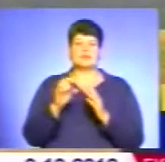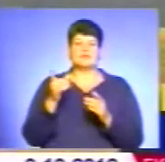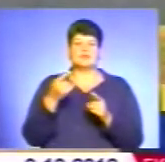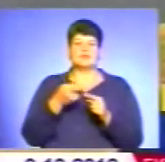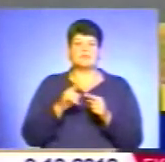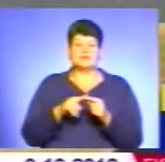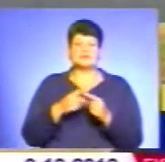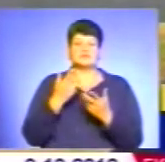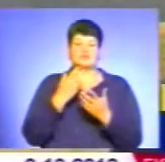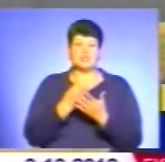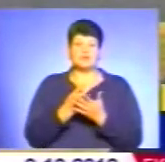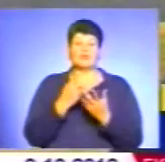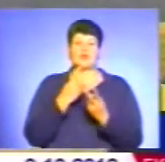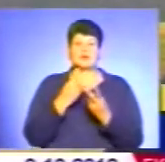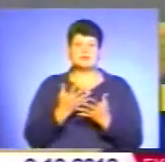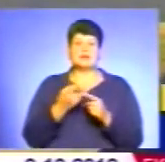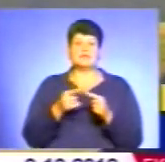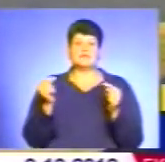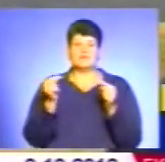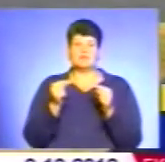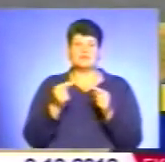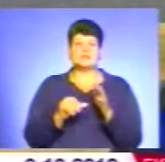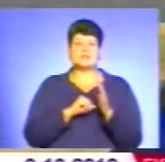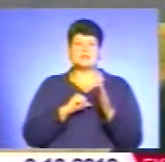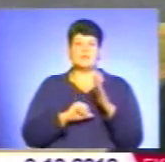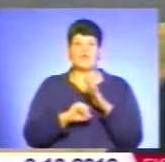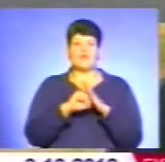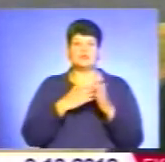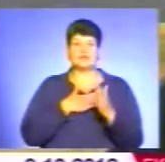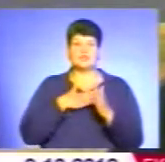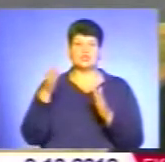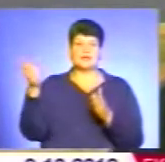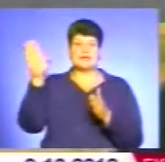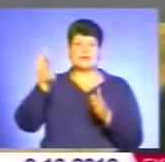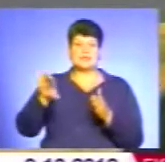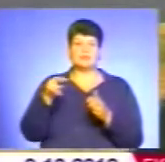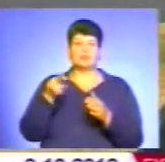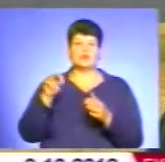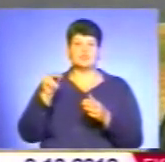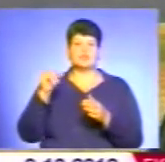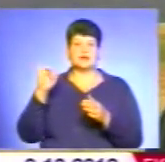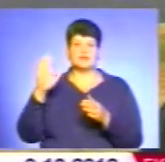звичайно, ми показали відповідний сам фон наших гір від Почаєва до